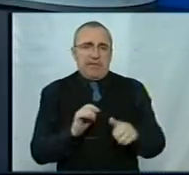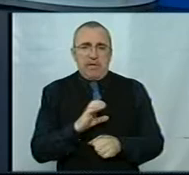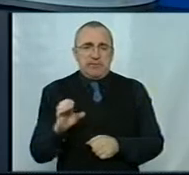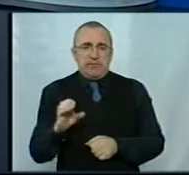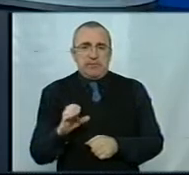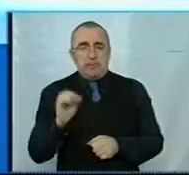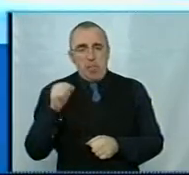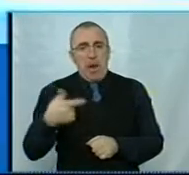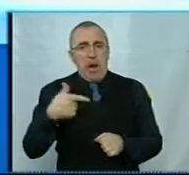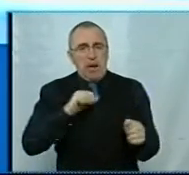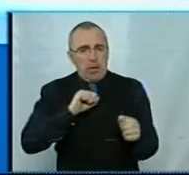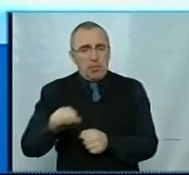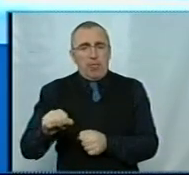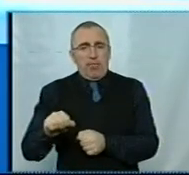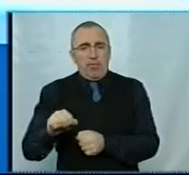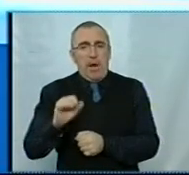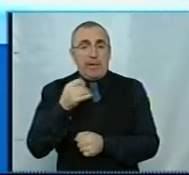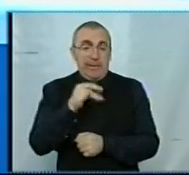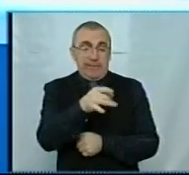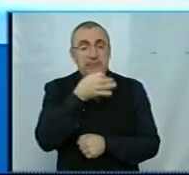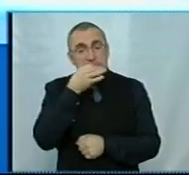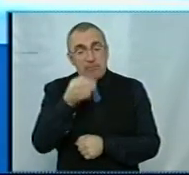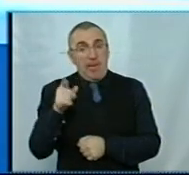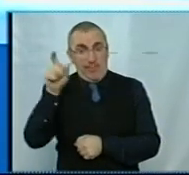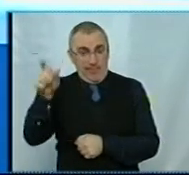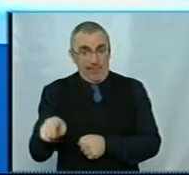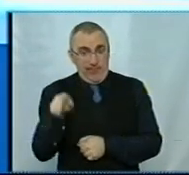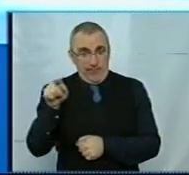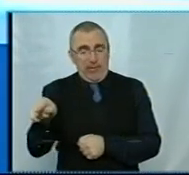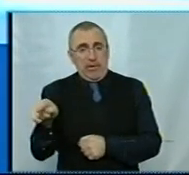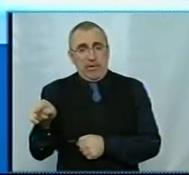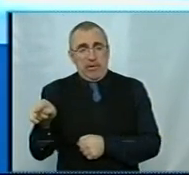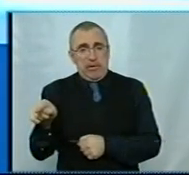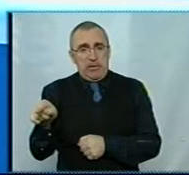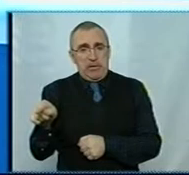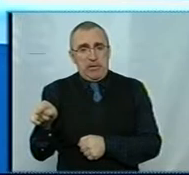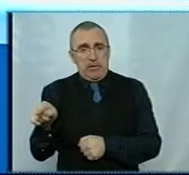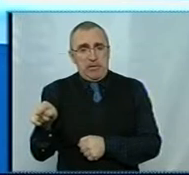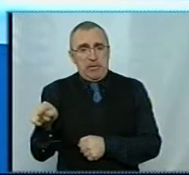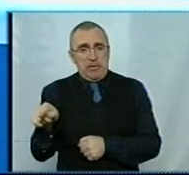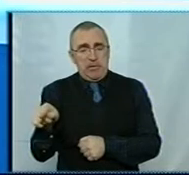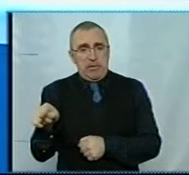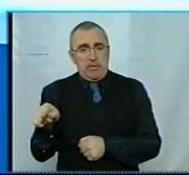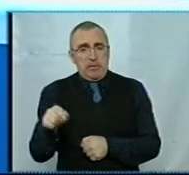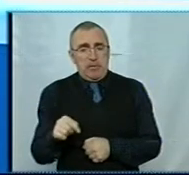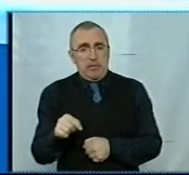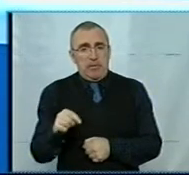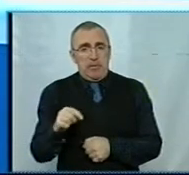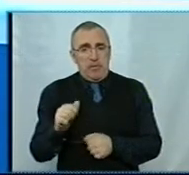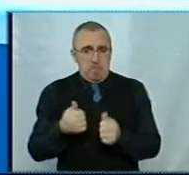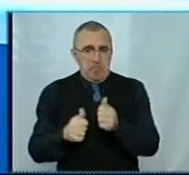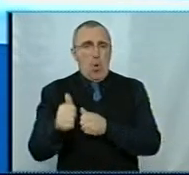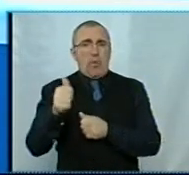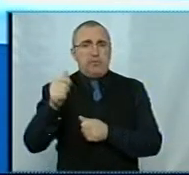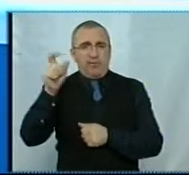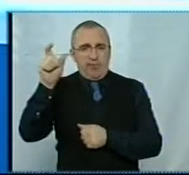гарантувати, я чому питаю, то Андрій сказав про те, що навіть він, доволі прогресивна людина,